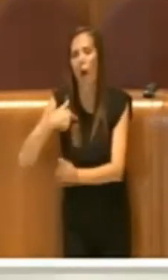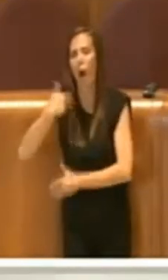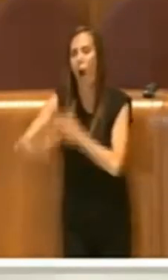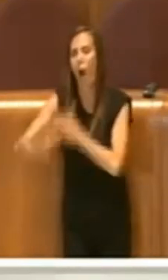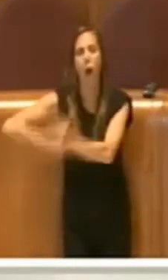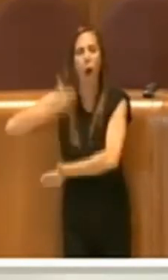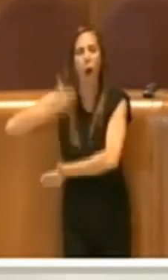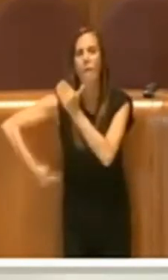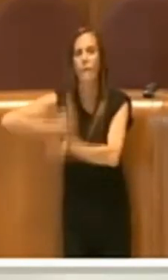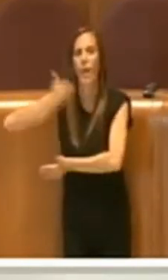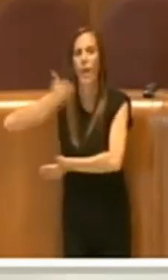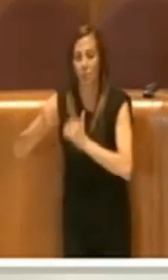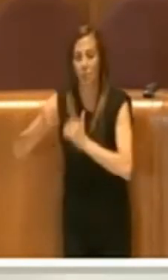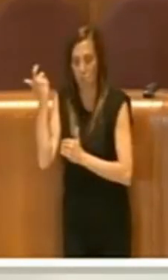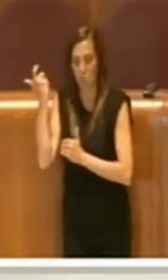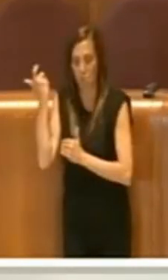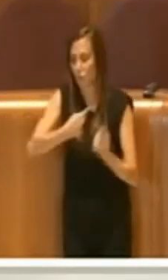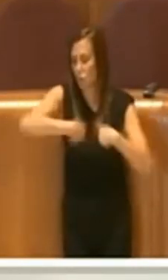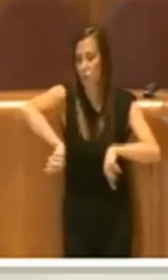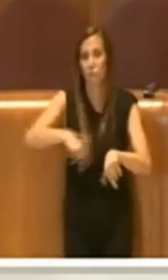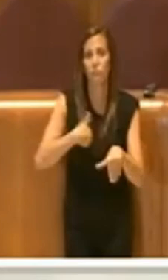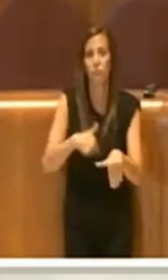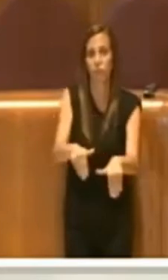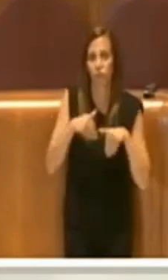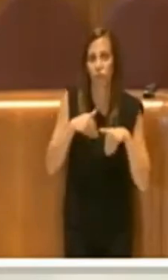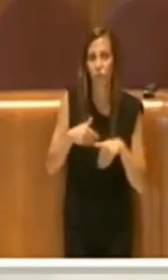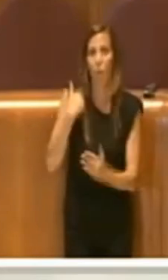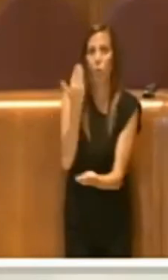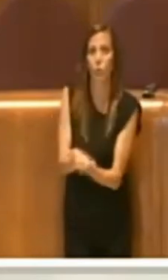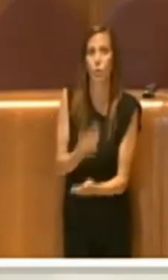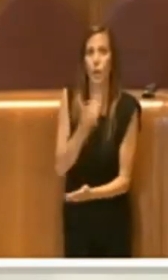e per questo motivo noi ci asterremo a questa mozione. Grazie.